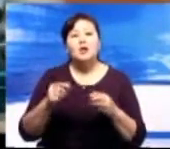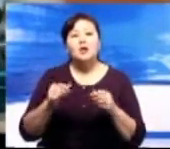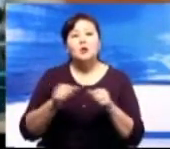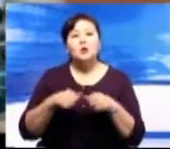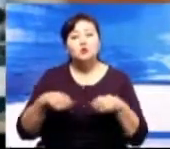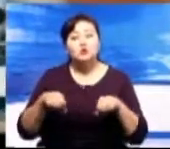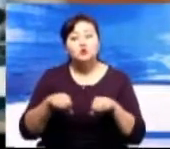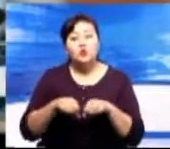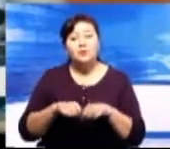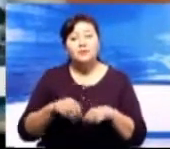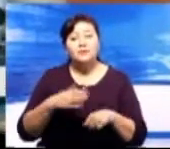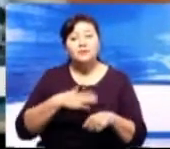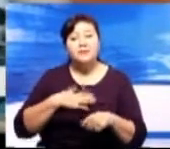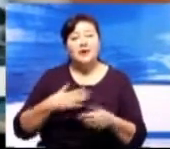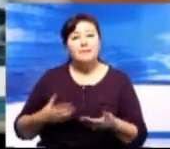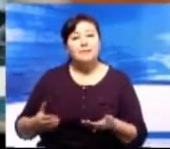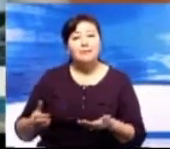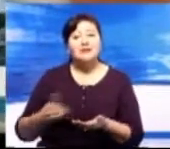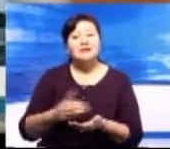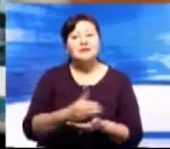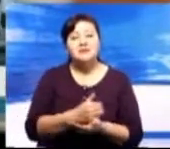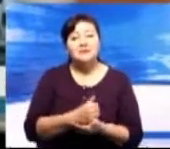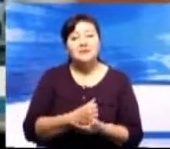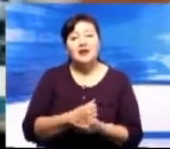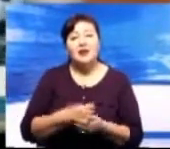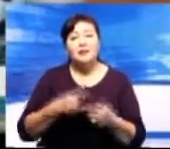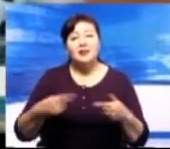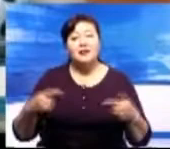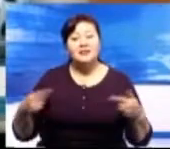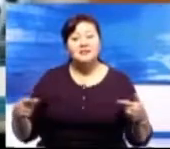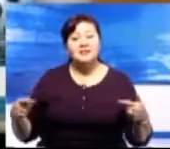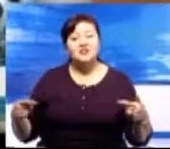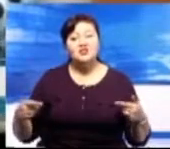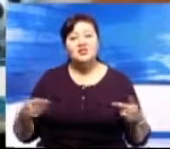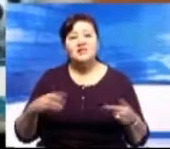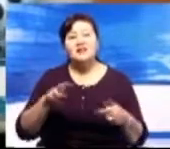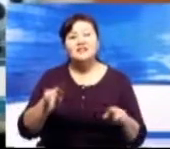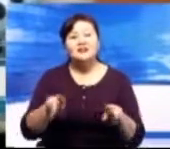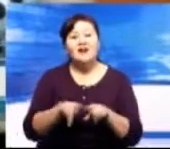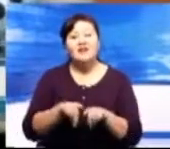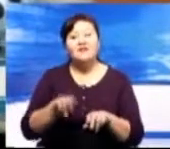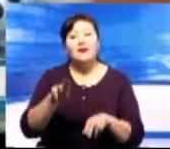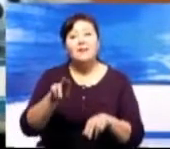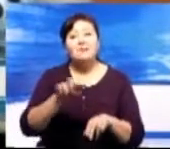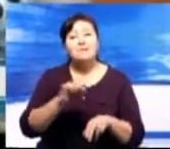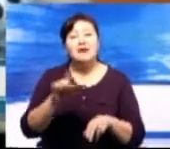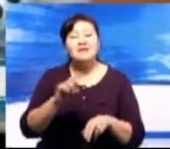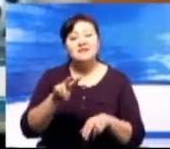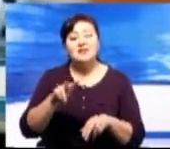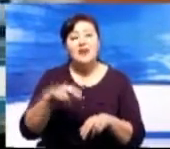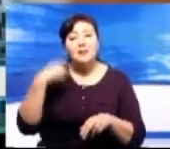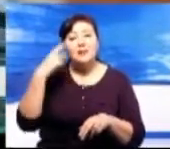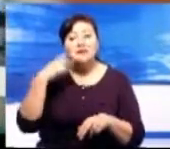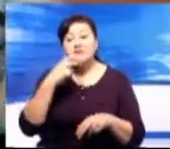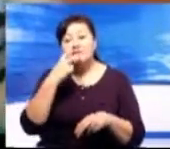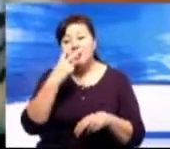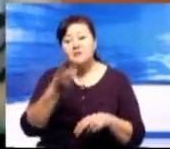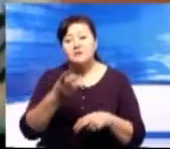собираем различную игру «Дизиос». Это как пазла. Только смотрите по цветам и нужно